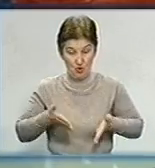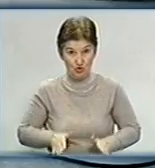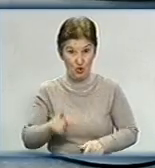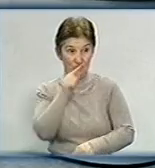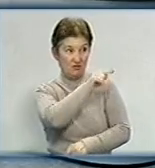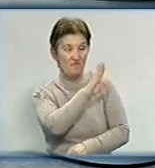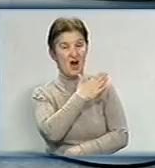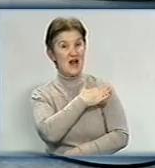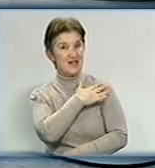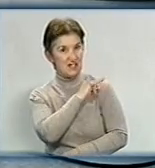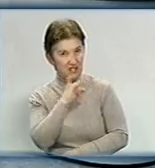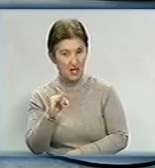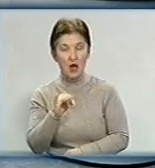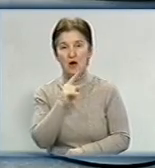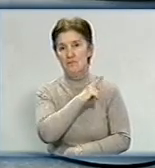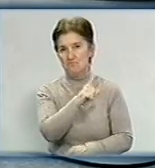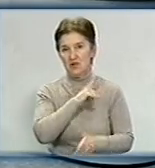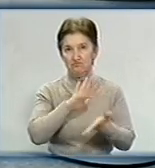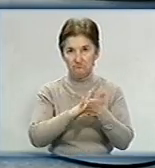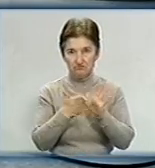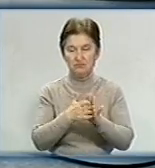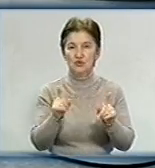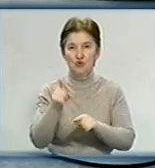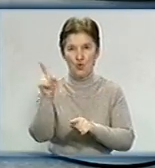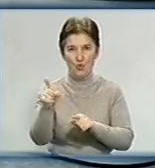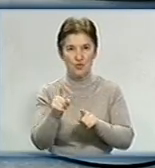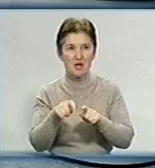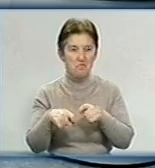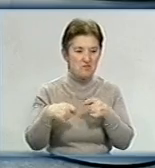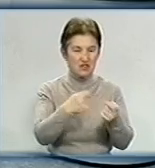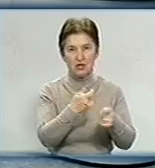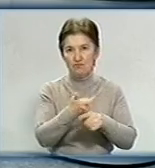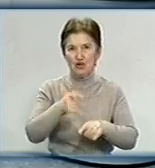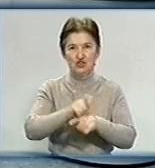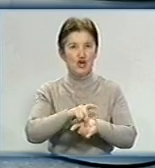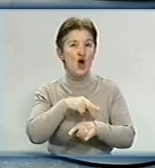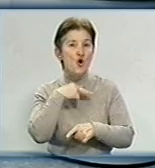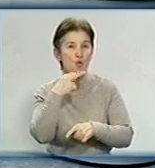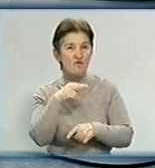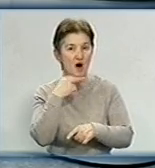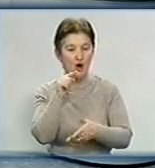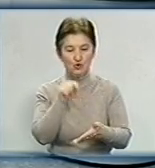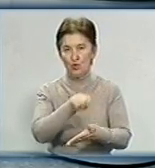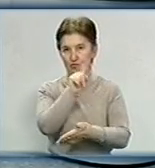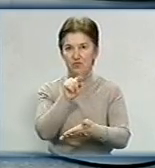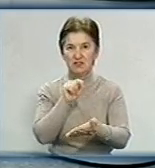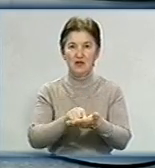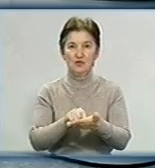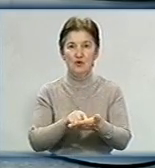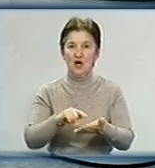нам досягнуто домовленість, що він приділить якомога більшу увагу цьому питанню. Знову ж таки,